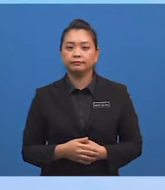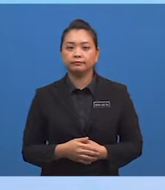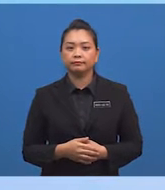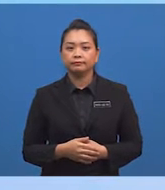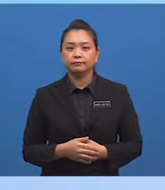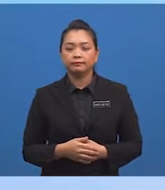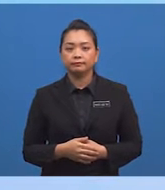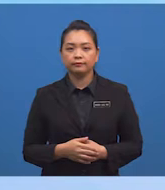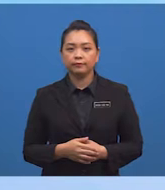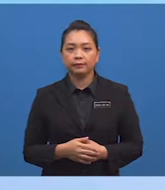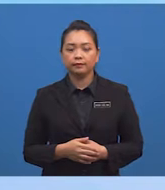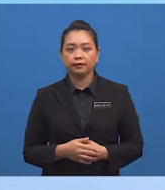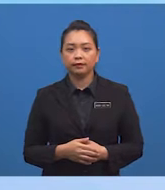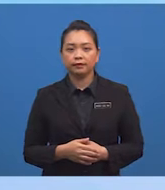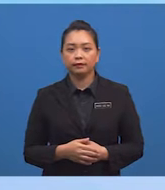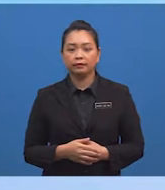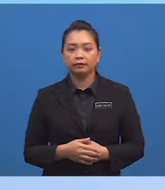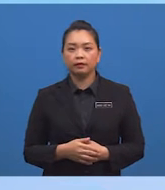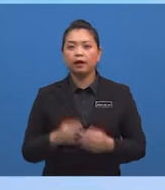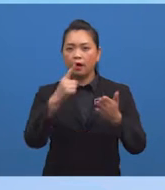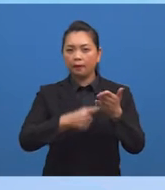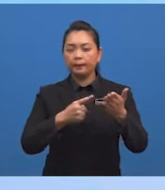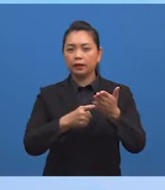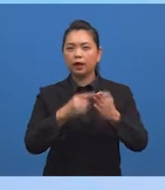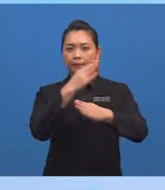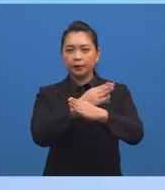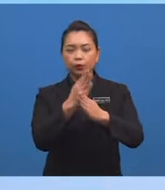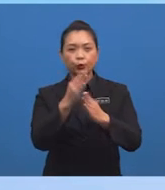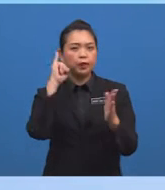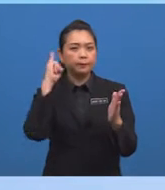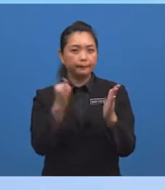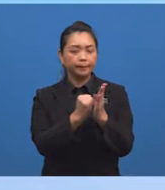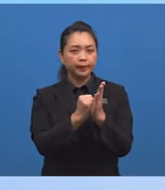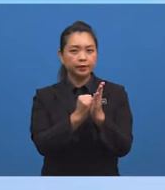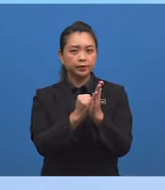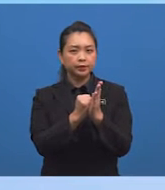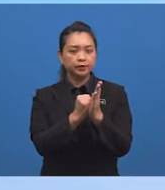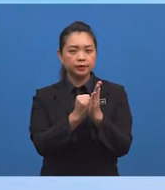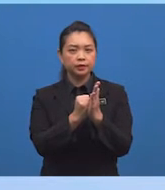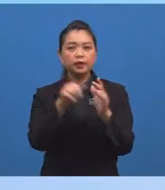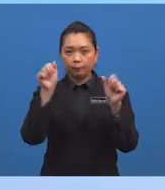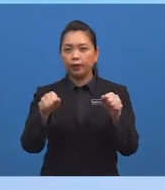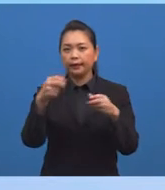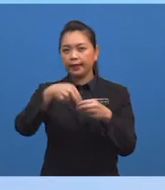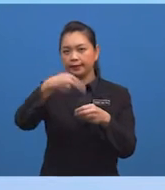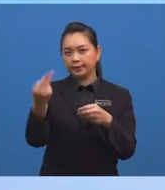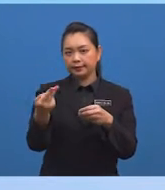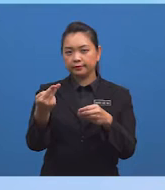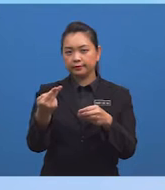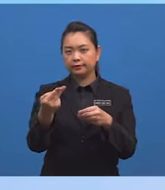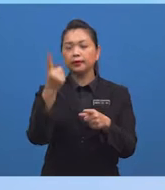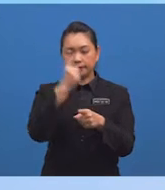Perhatikan Apakah bentuk imej huruf yang boleh dihasilkan oleh garis lurus tersebut?